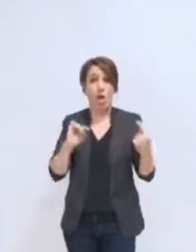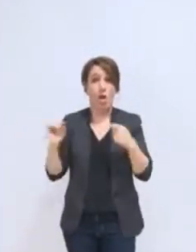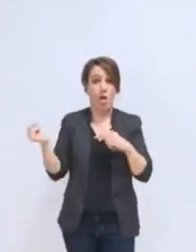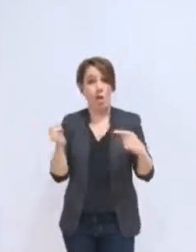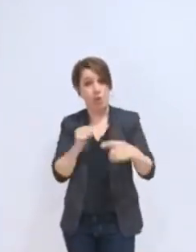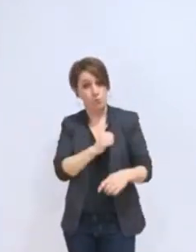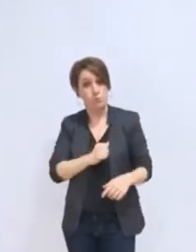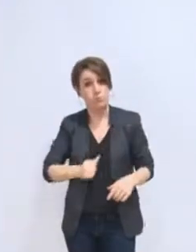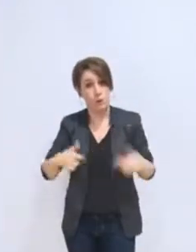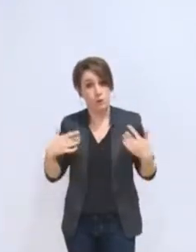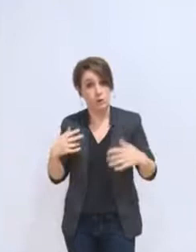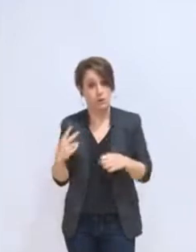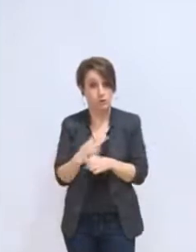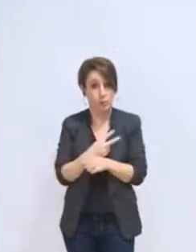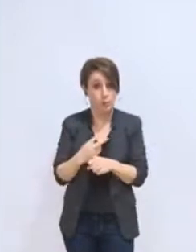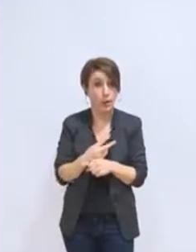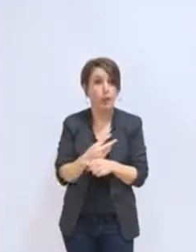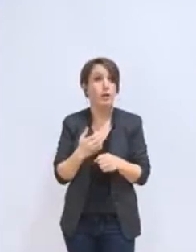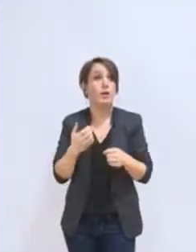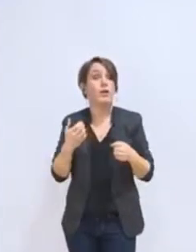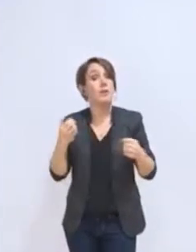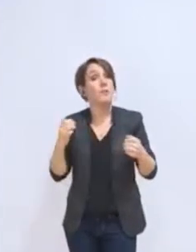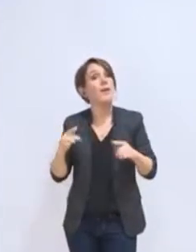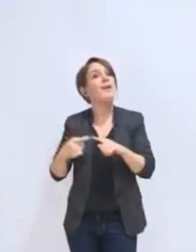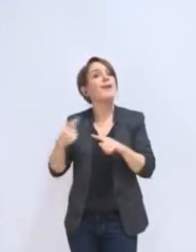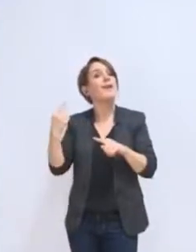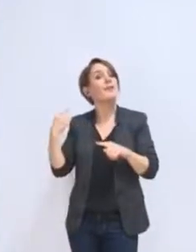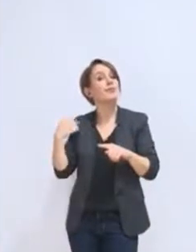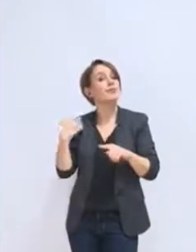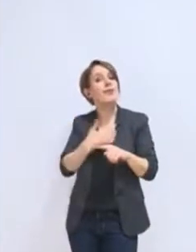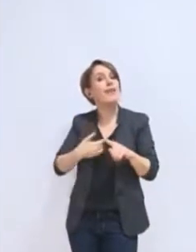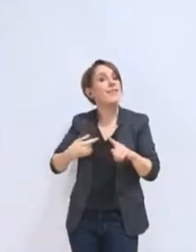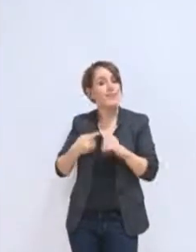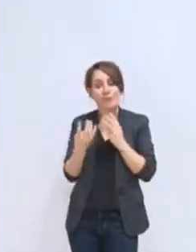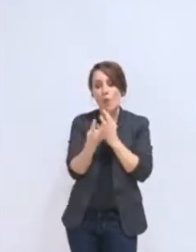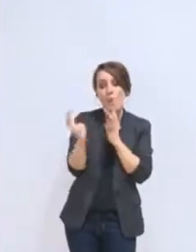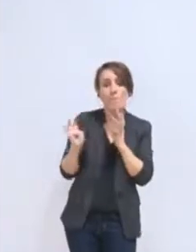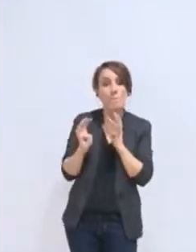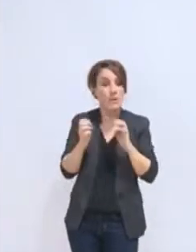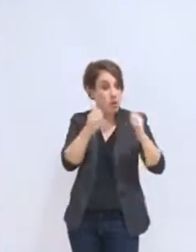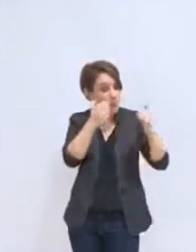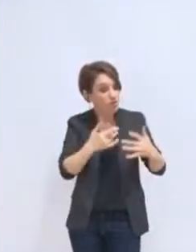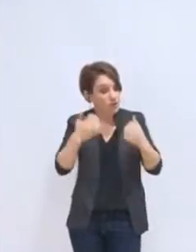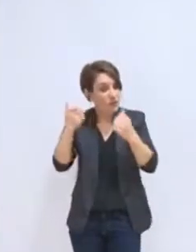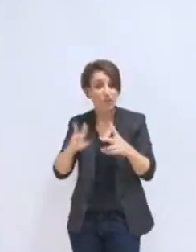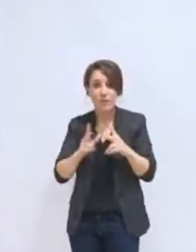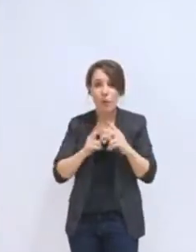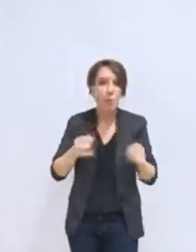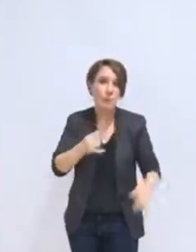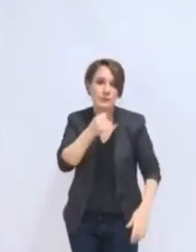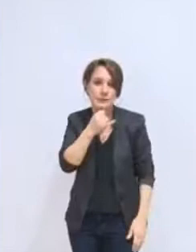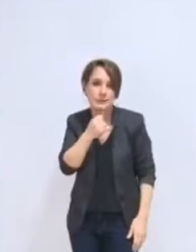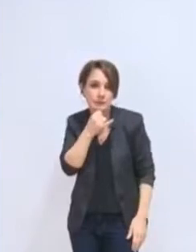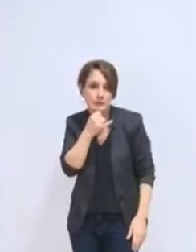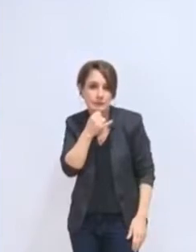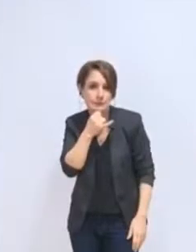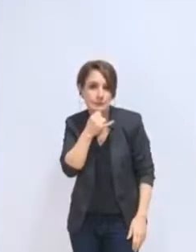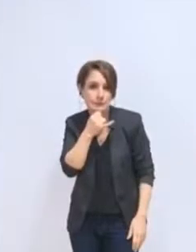se déroulait alors que nous n'avions pas encore les chiffres finalisés du document qui est sous nos yeux.